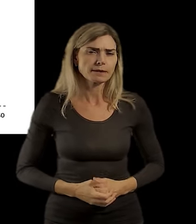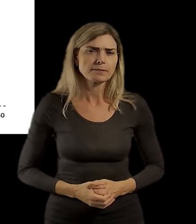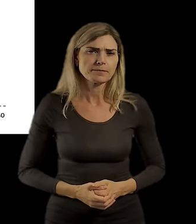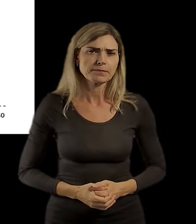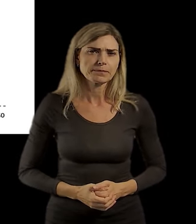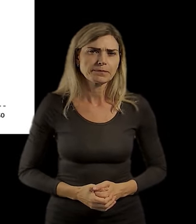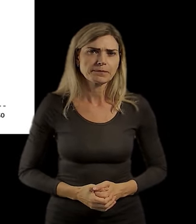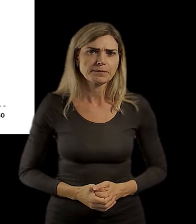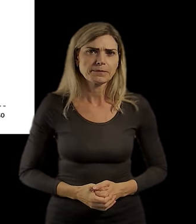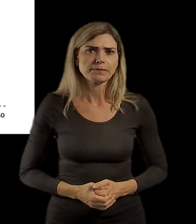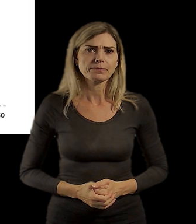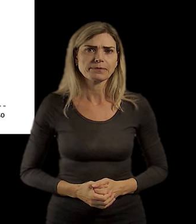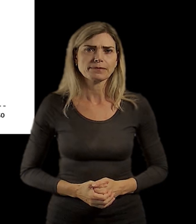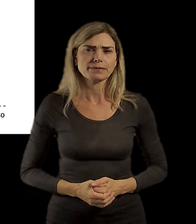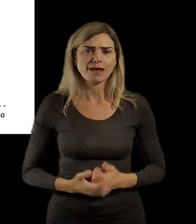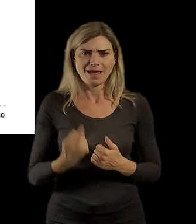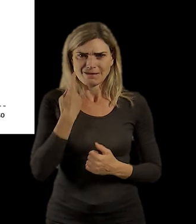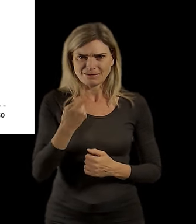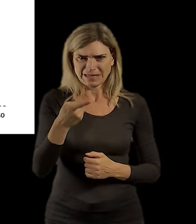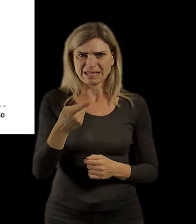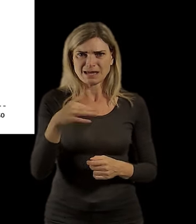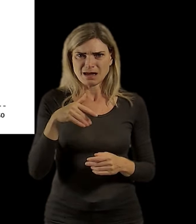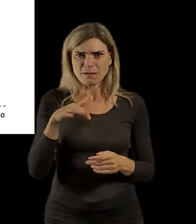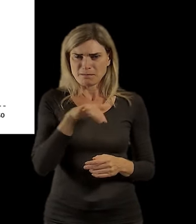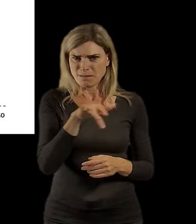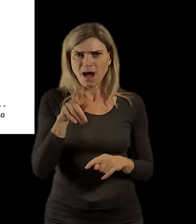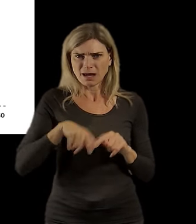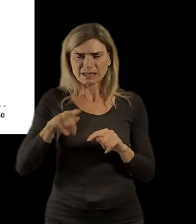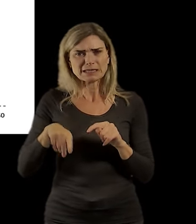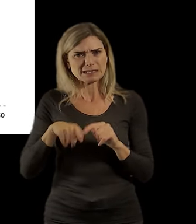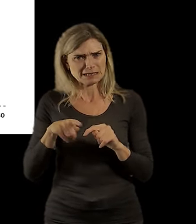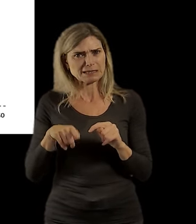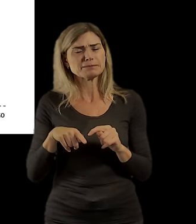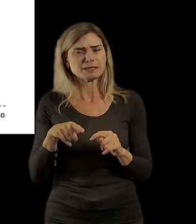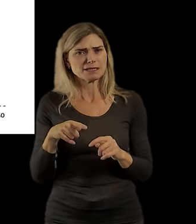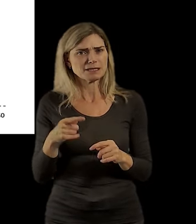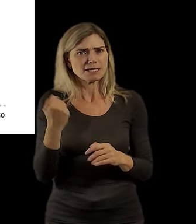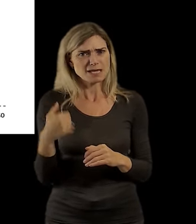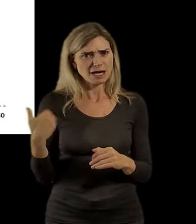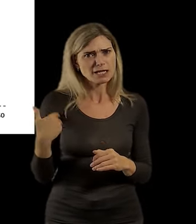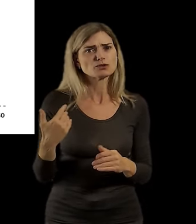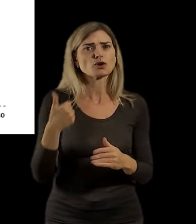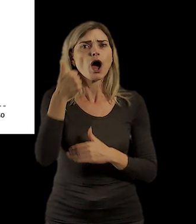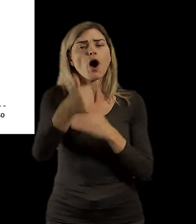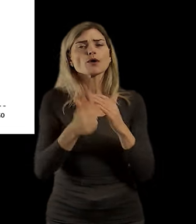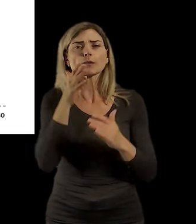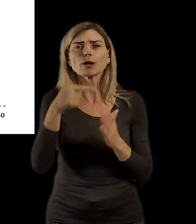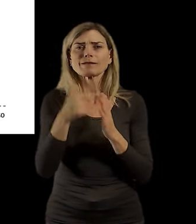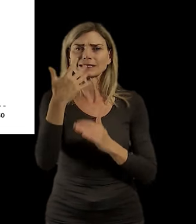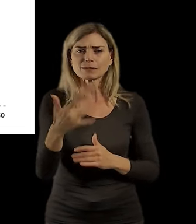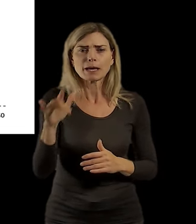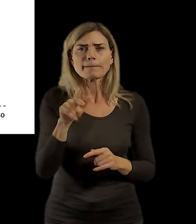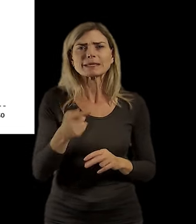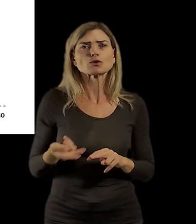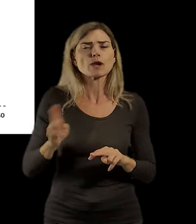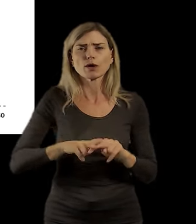A tady vidíte ten nedostatek kapacit v roce 2050. Ty problémové lokality nebo území jsou především ta